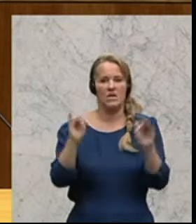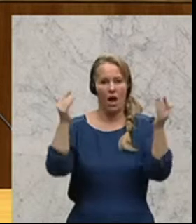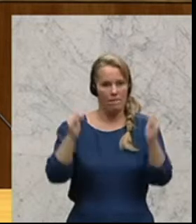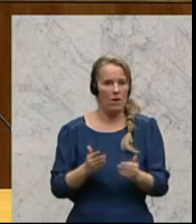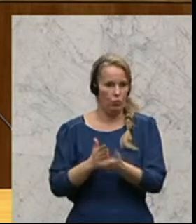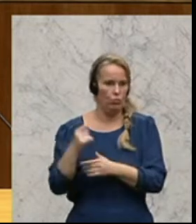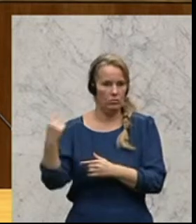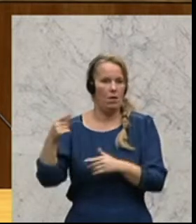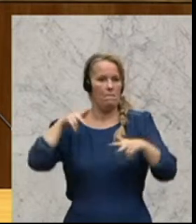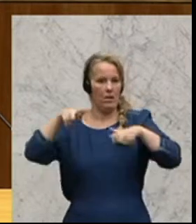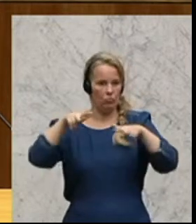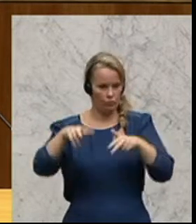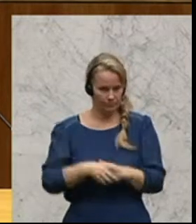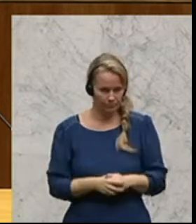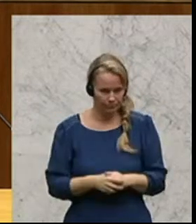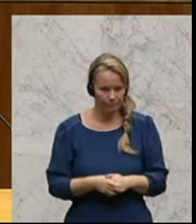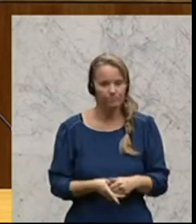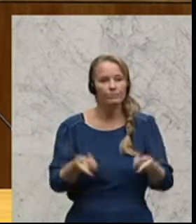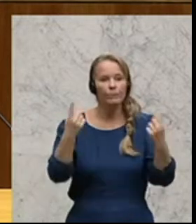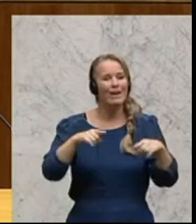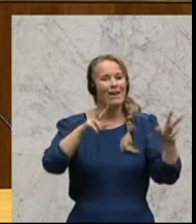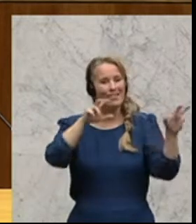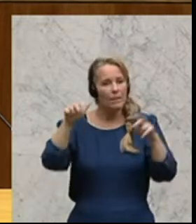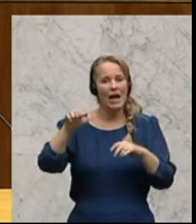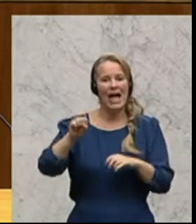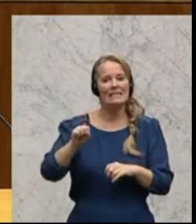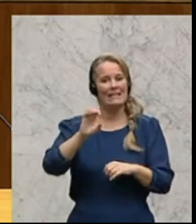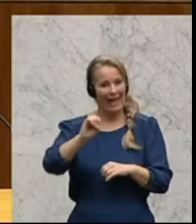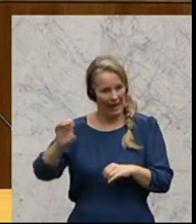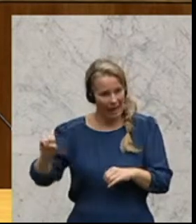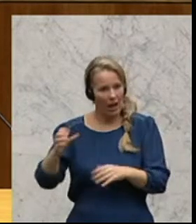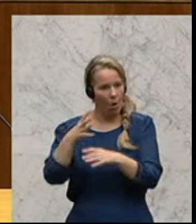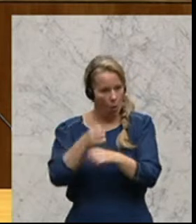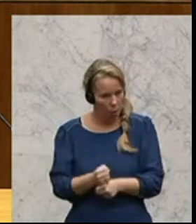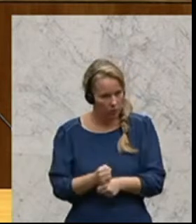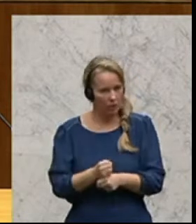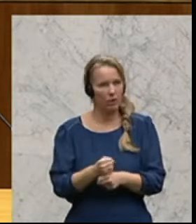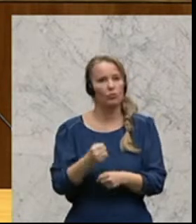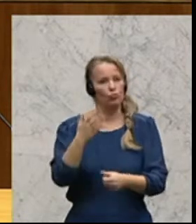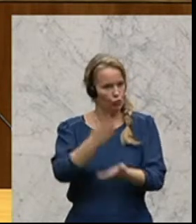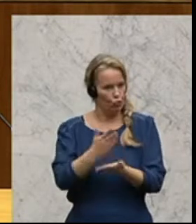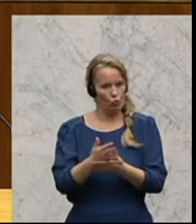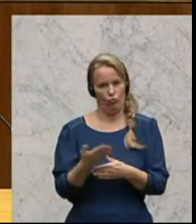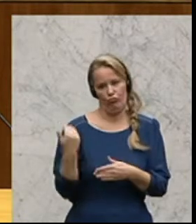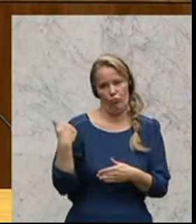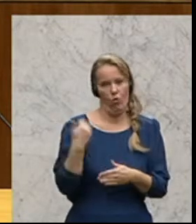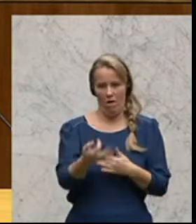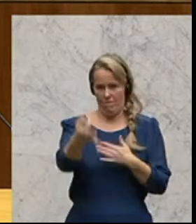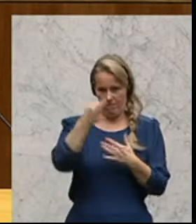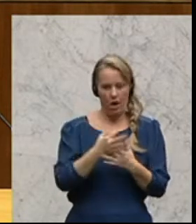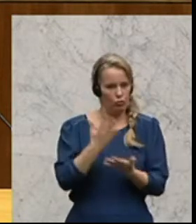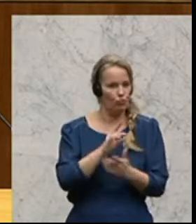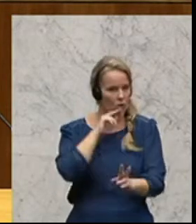Management vorzulegen sein. Zum Thema ESE Holding habe ich bereits bei der vorhergehenden Anfrage